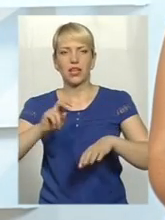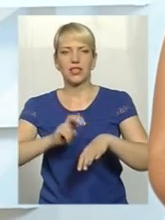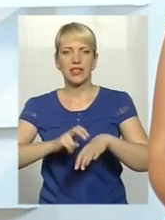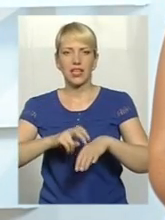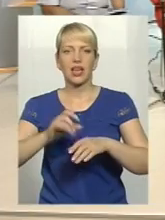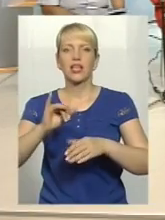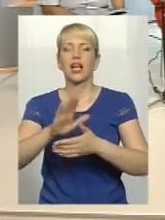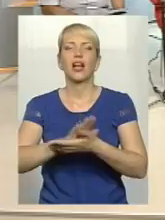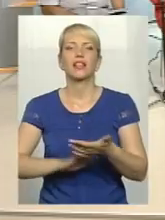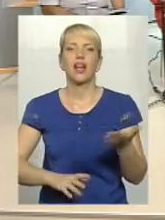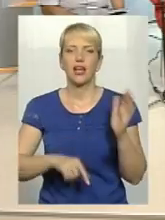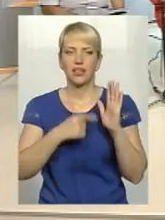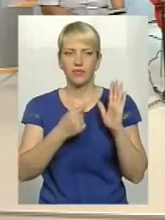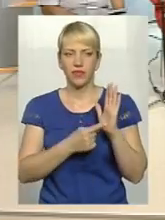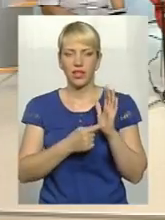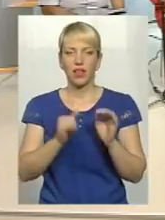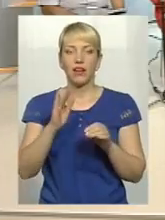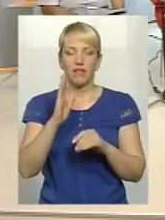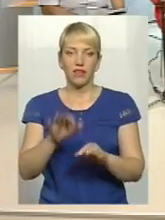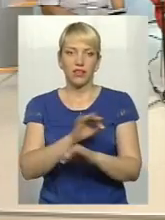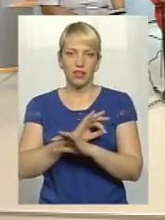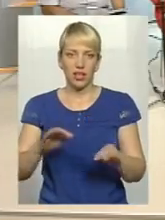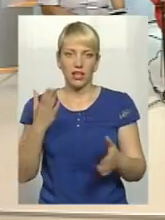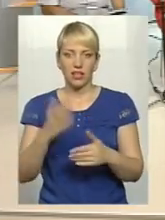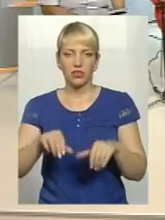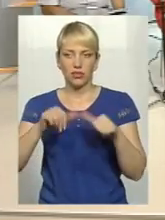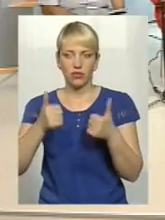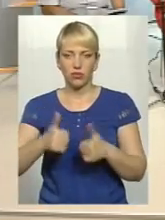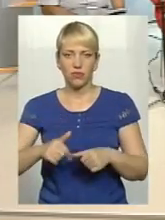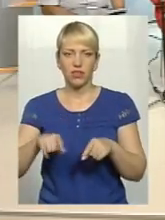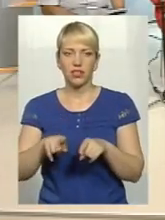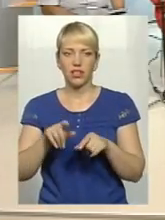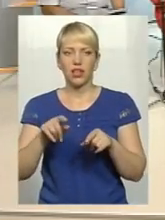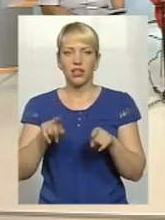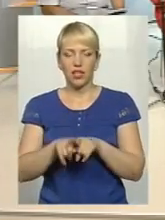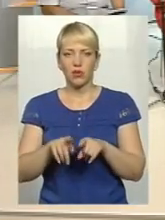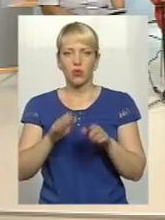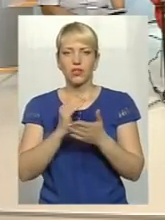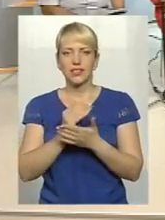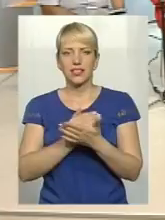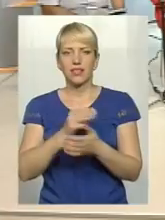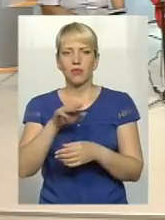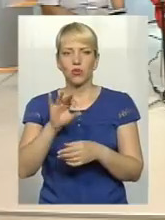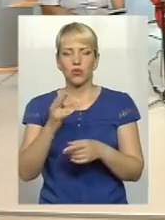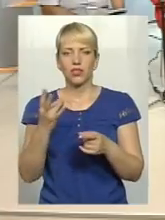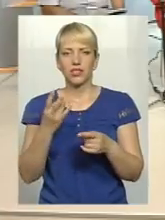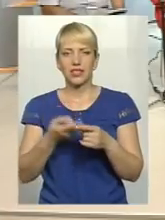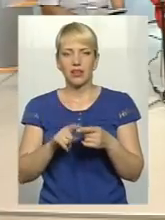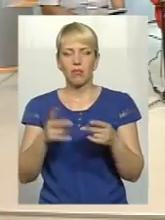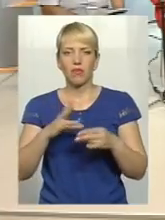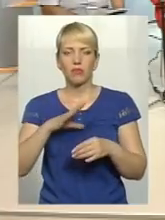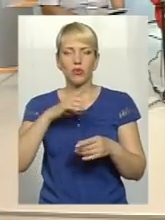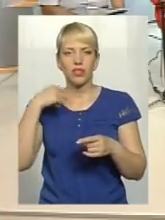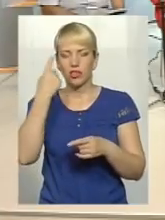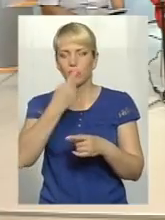що, взагалі, в ідеалі, якщо формувати таку систему, то це має бути індивідуальний підхід, тому що